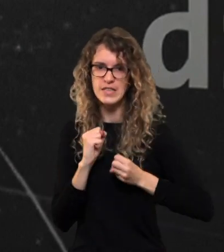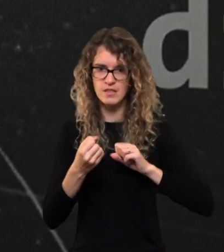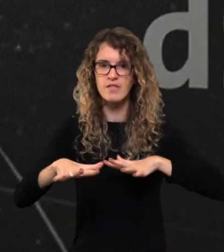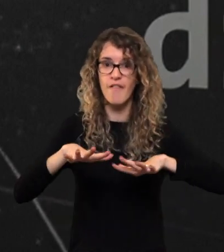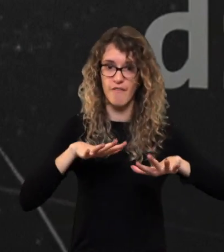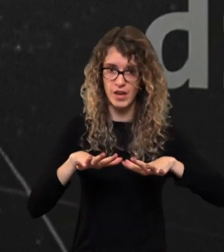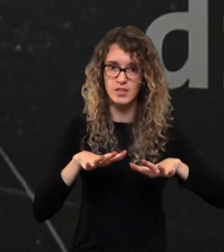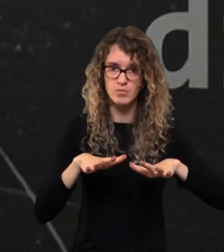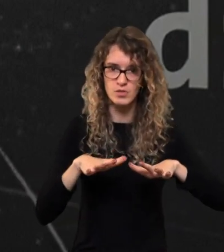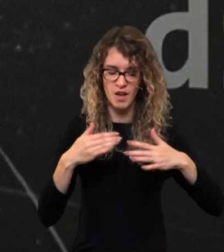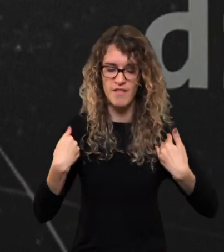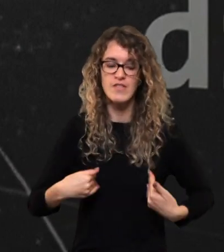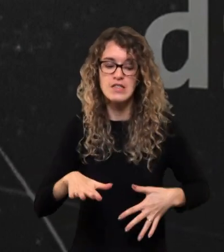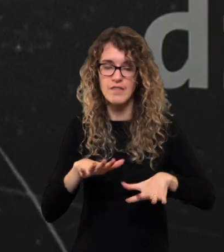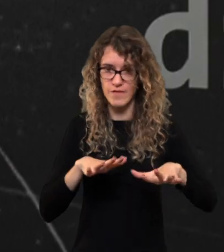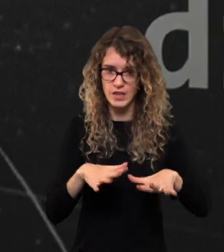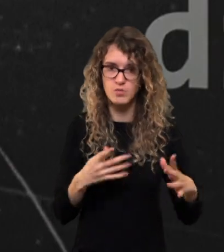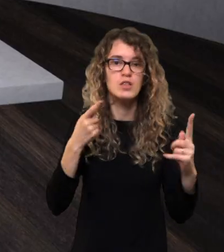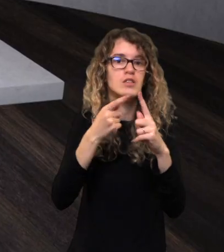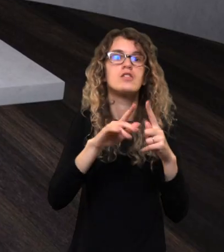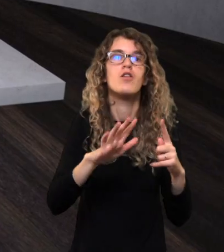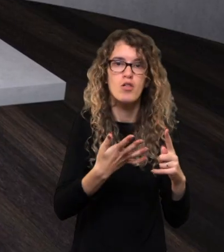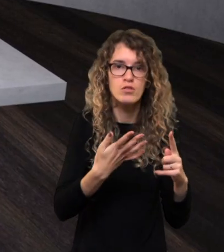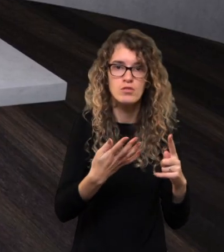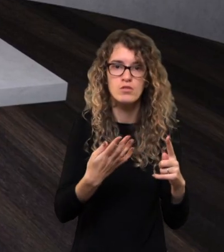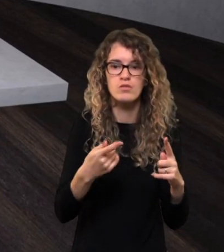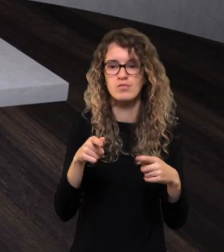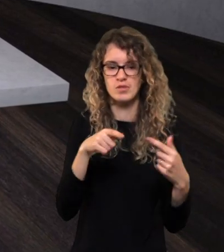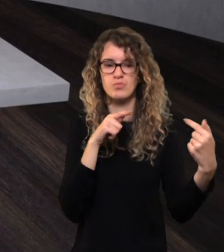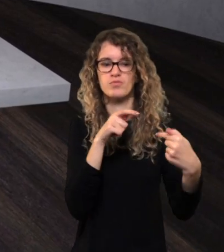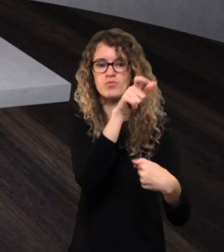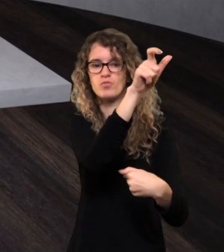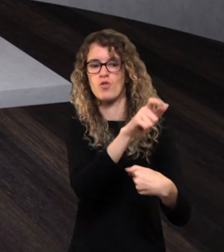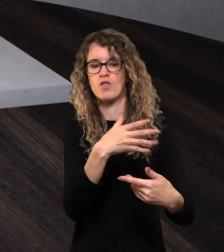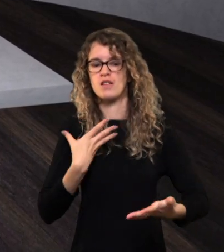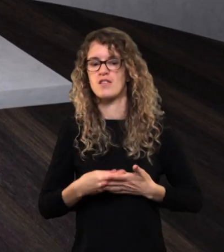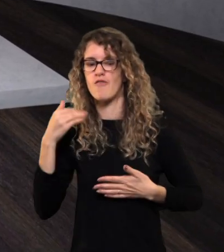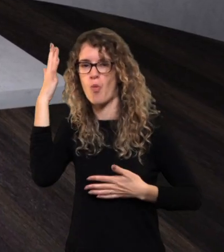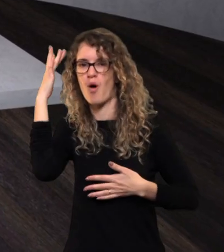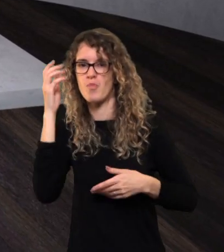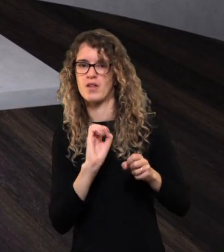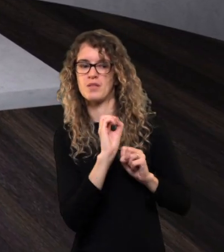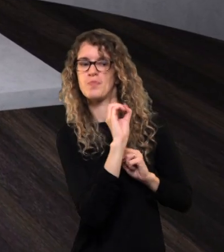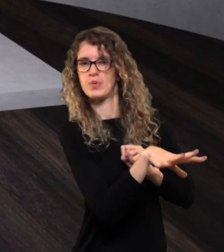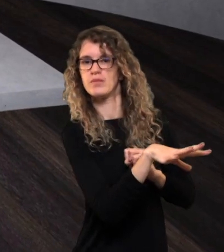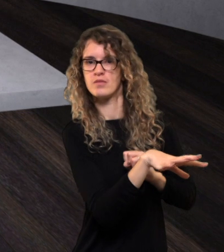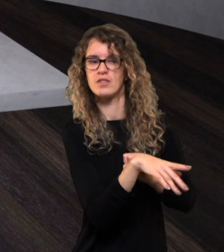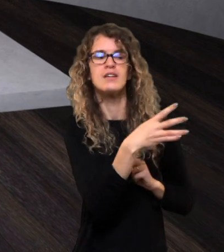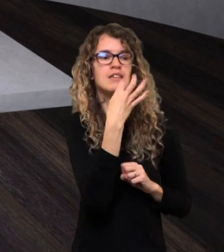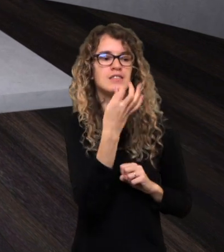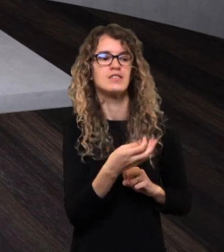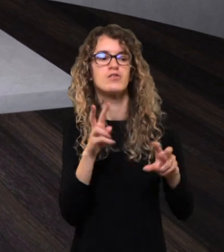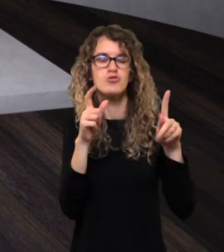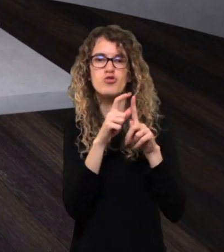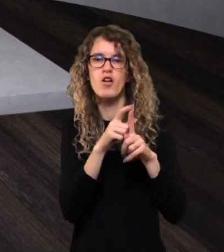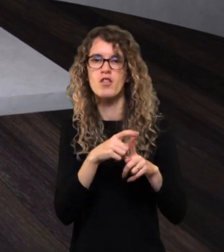arba karas tai fizinės veiksmas, kurio tikslas yra primesti priešininkui savo valią. Jūs